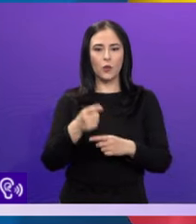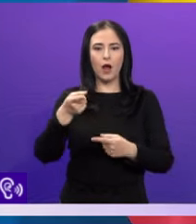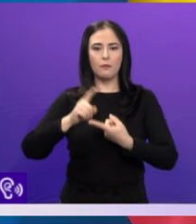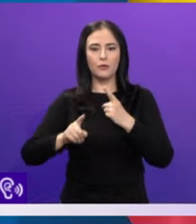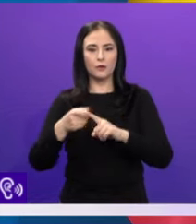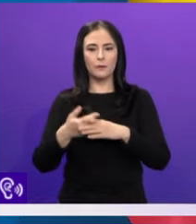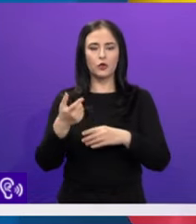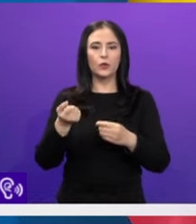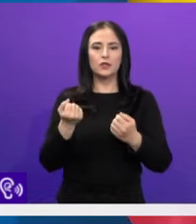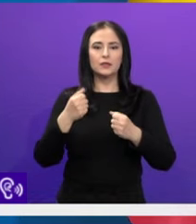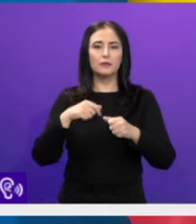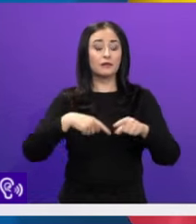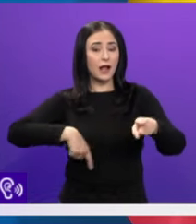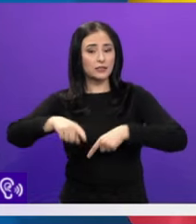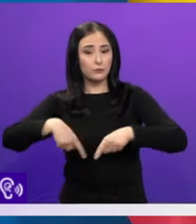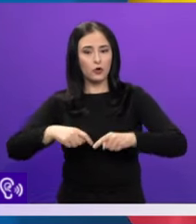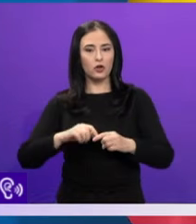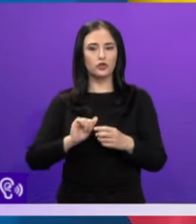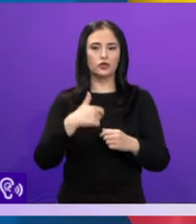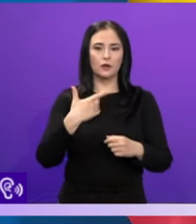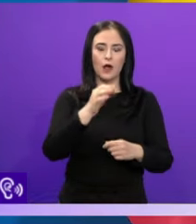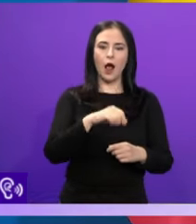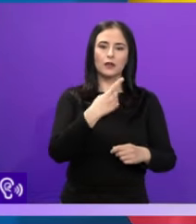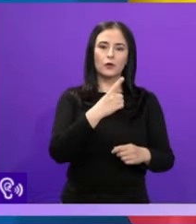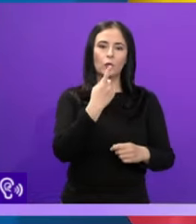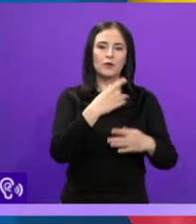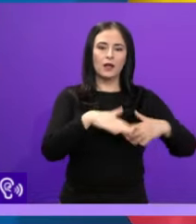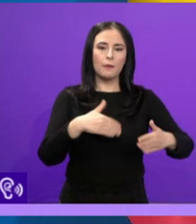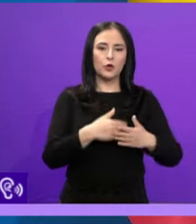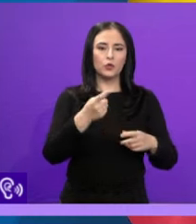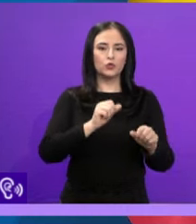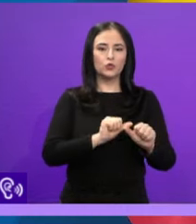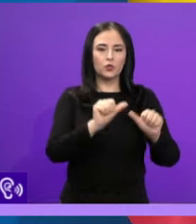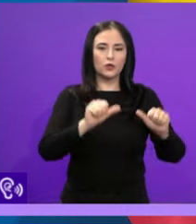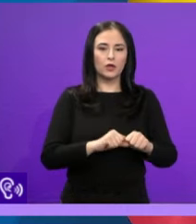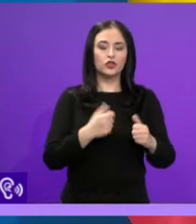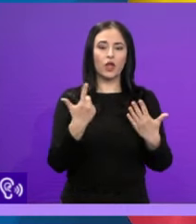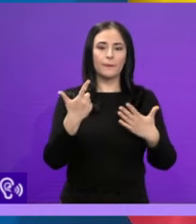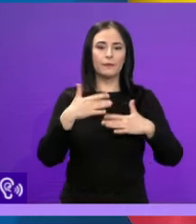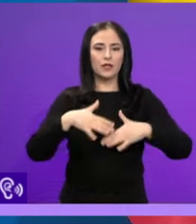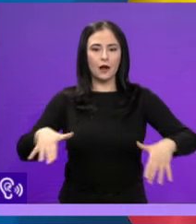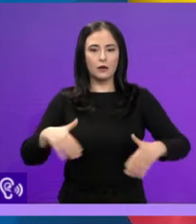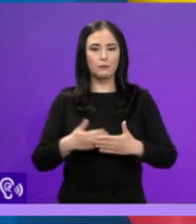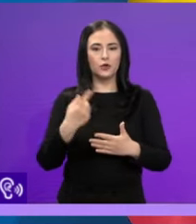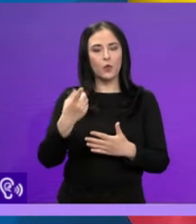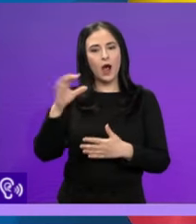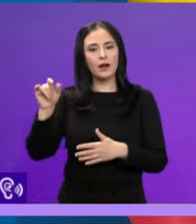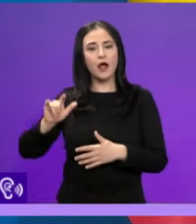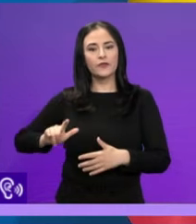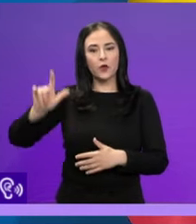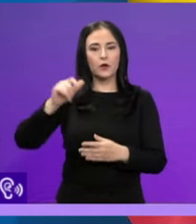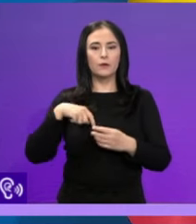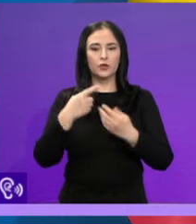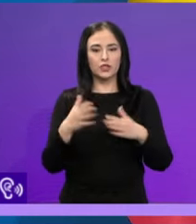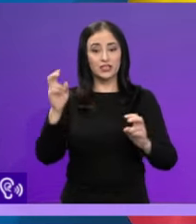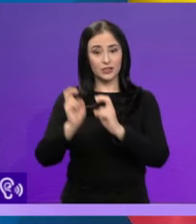infrastructura de transport, 13 miliarde pe zona rutieră și 7 miliarde în cea feroviară. Știm cu